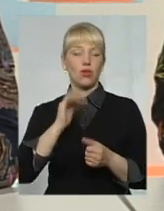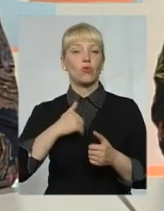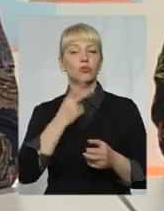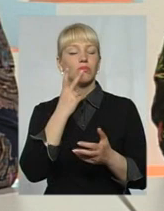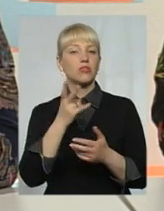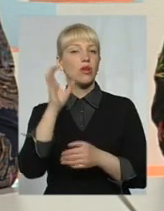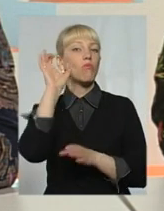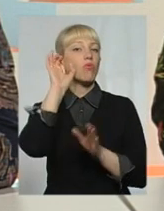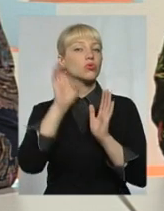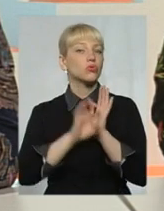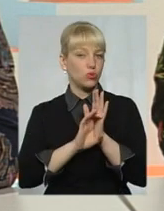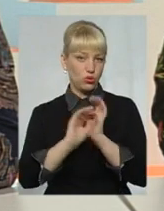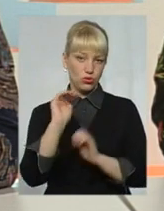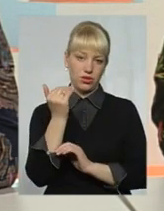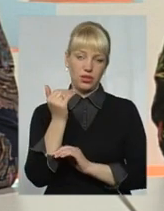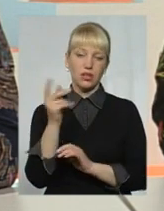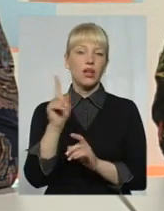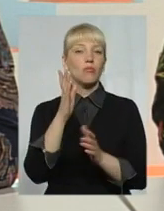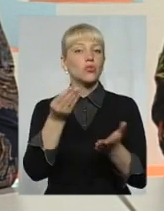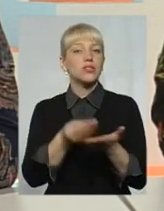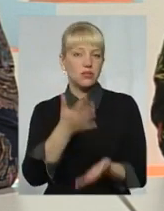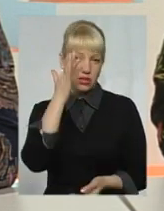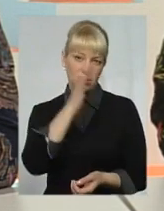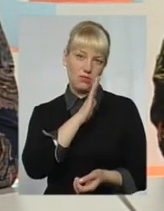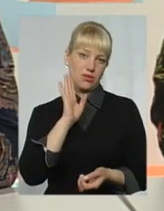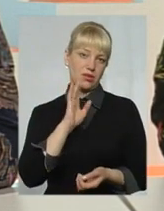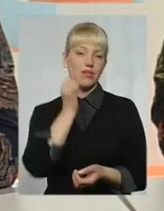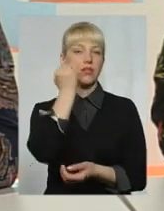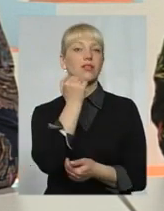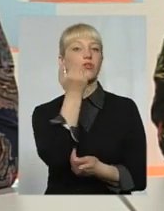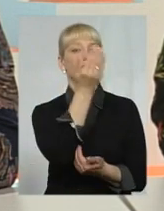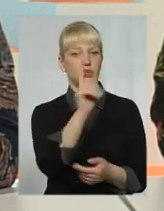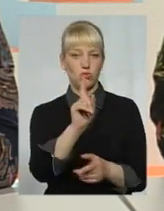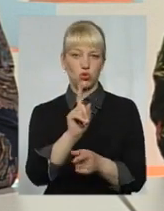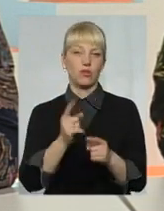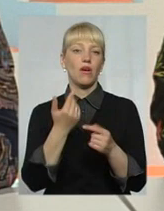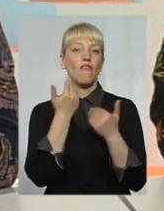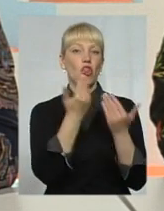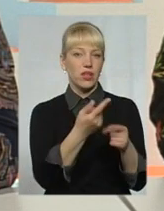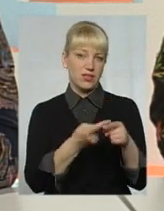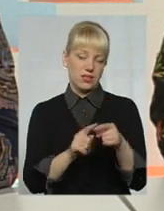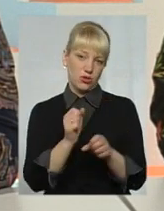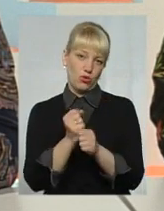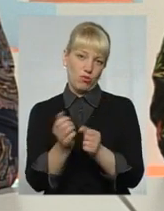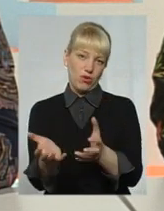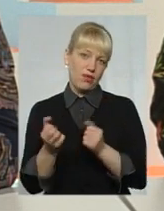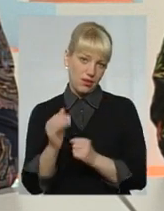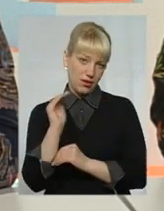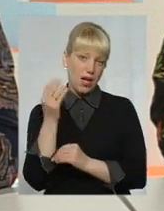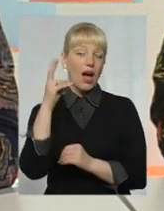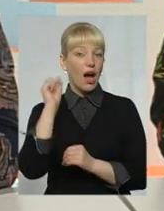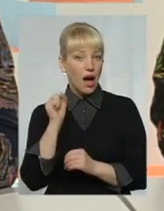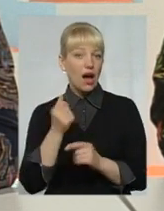цінити їх, дякувати їм за те, що вони зробили. І всі вважають, що діти